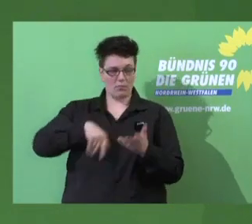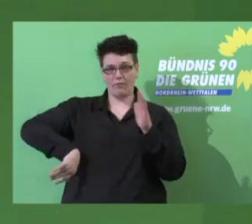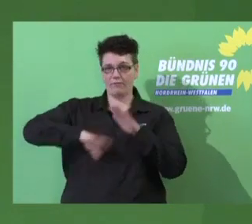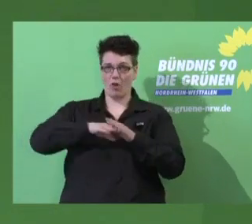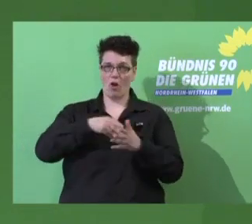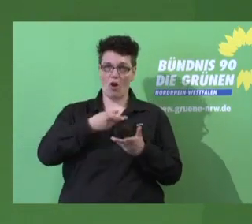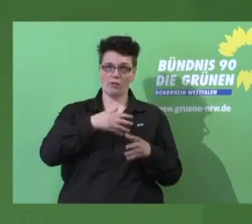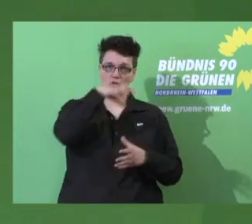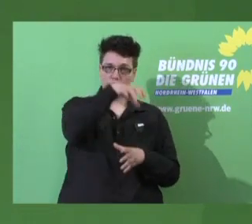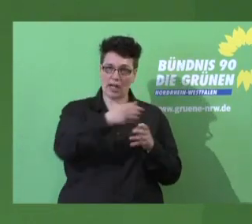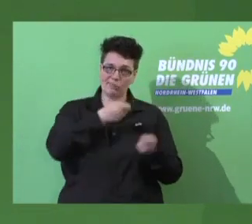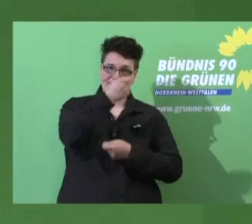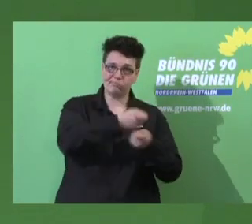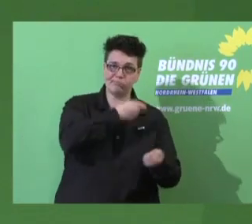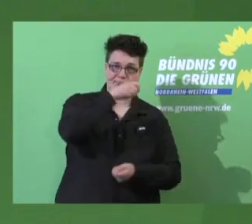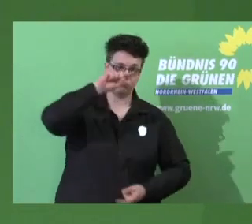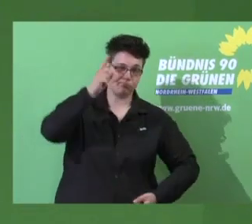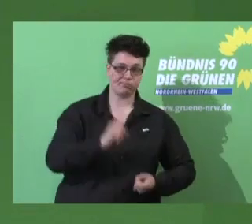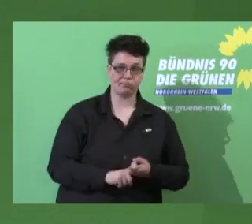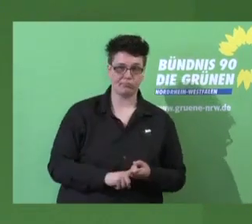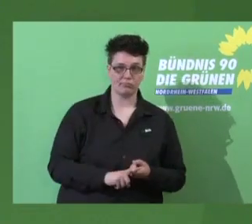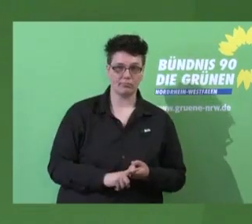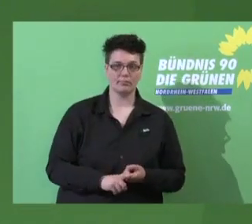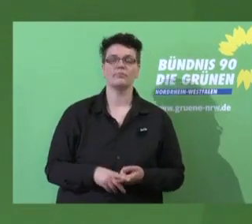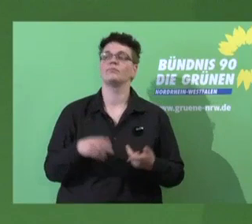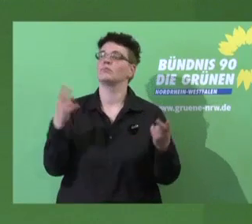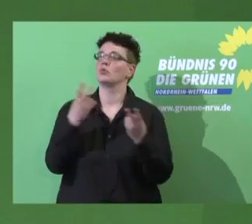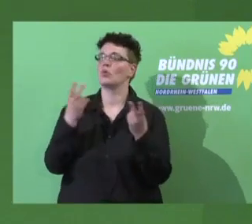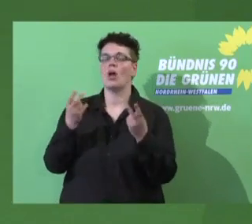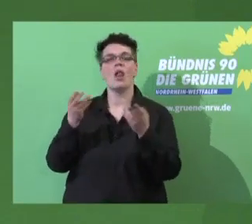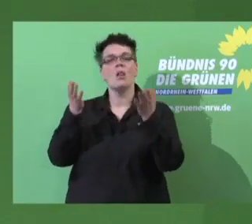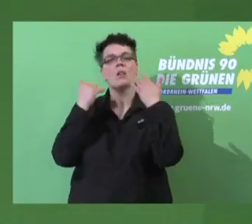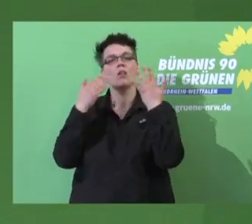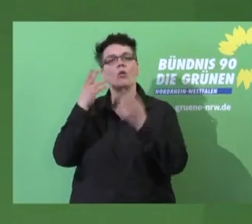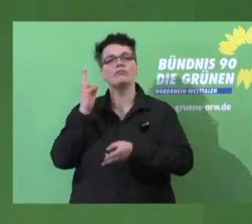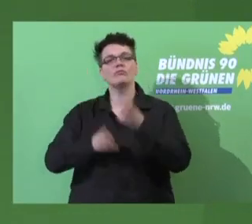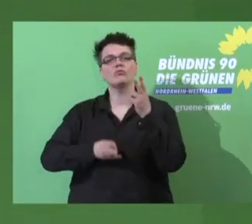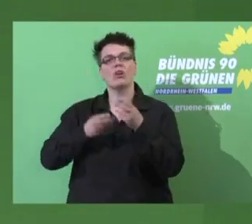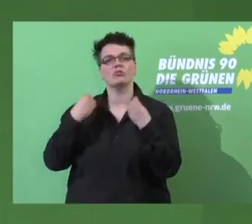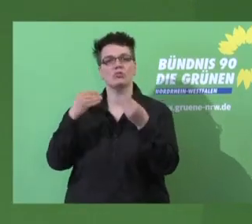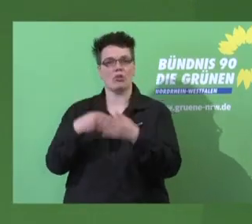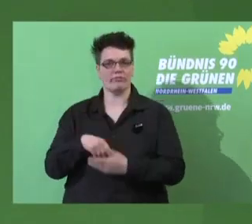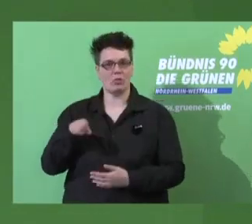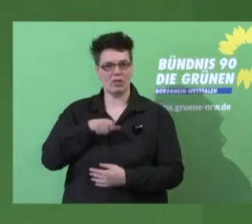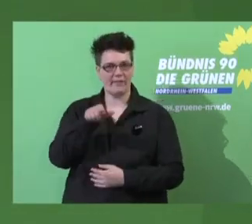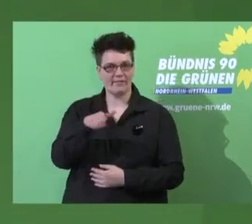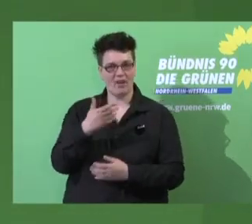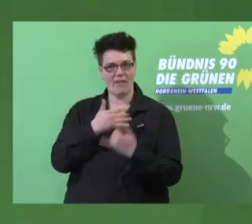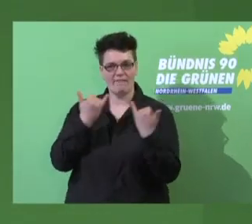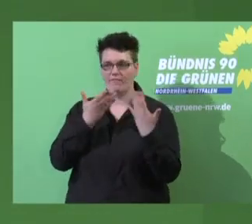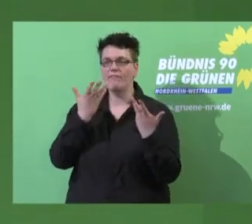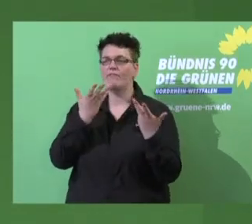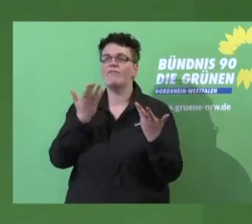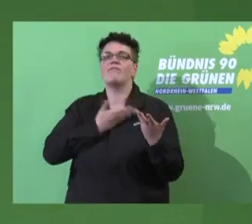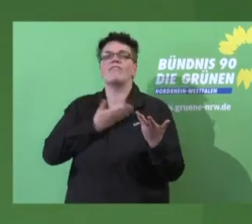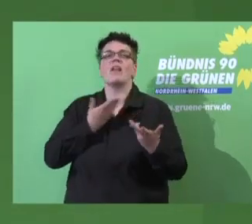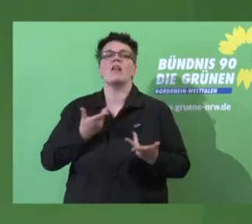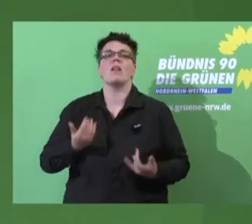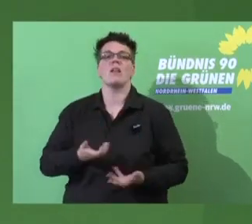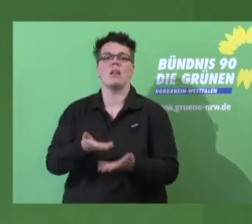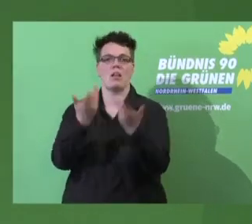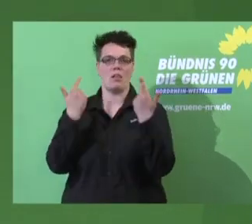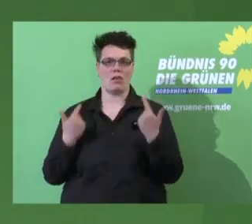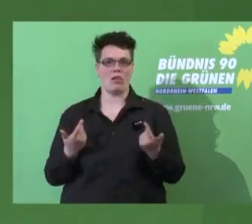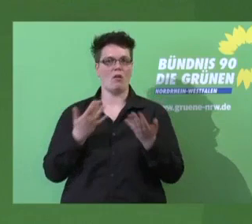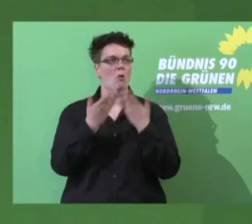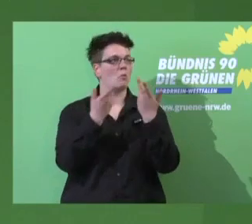Was will denn Nordrhein-Westfalen tun, um die Luftreinhaltung einzeiten, die Grenzwerte? Sollen die Umweltzonen ausgelehnt werden? Oder hofft man